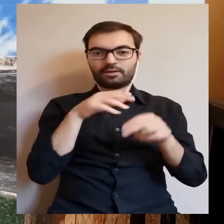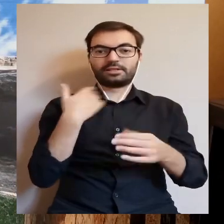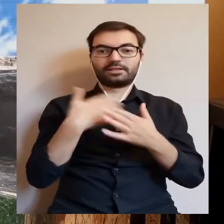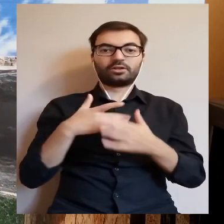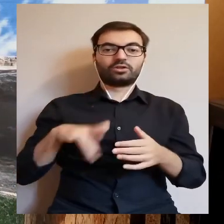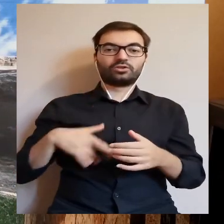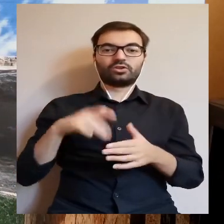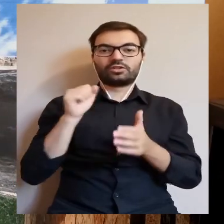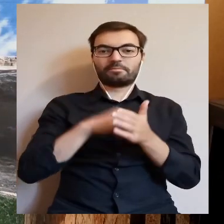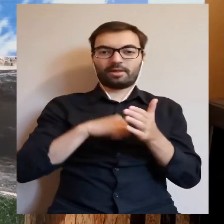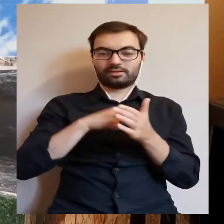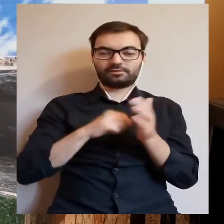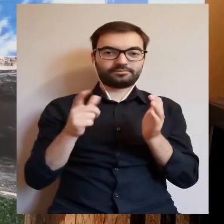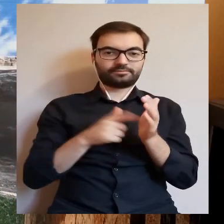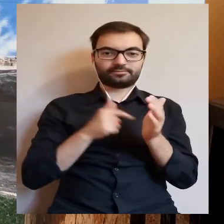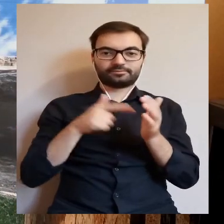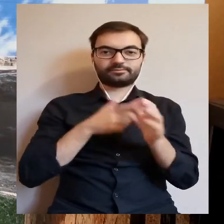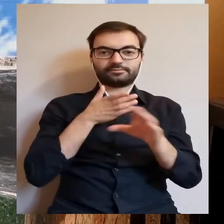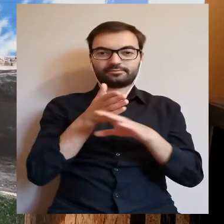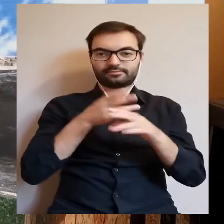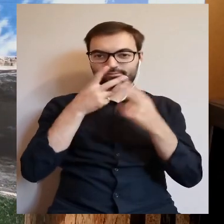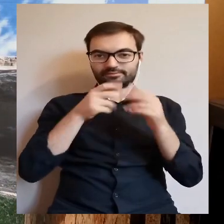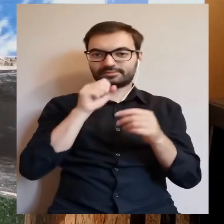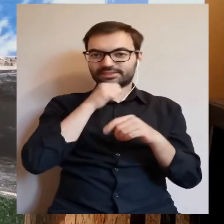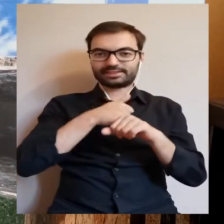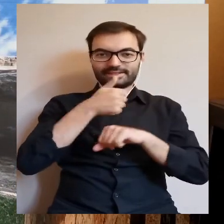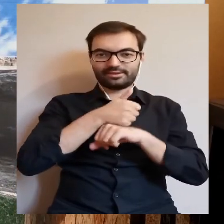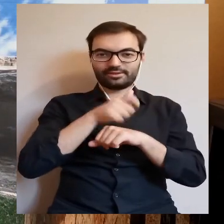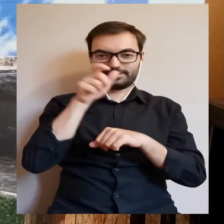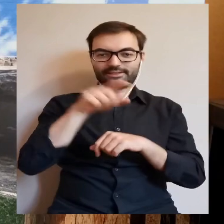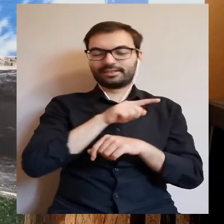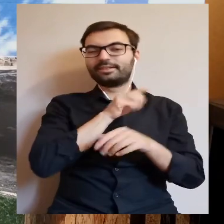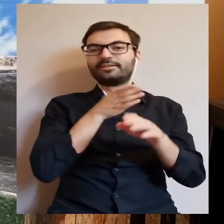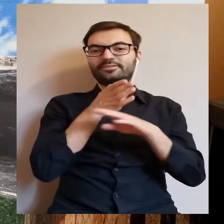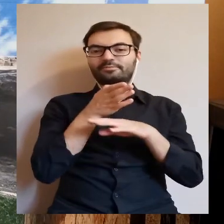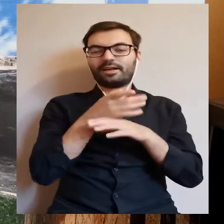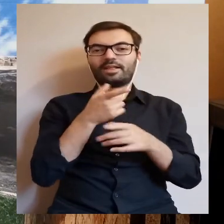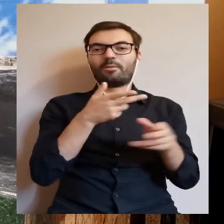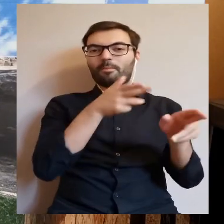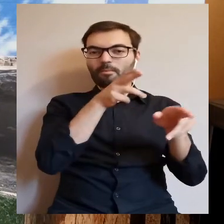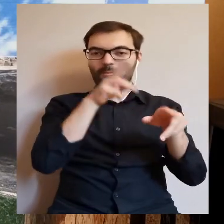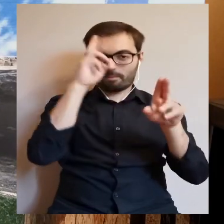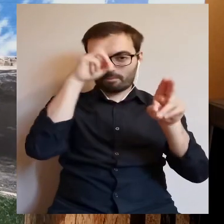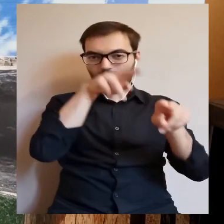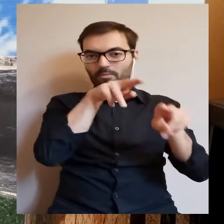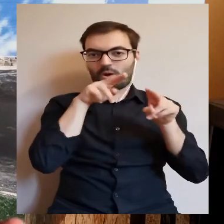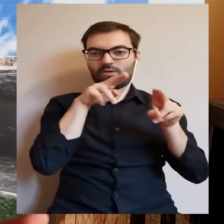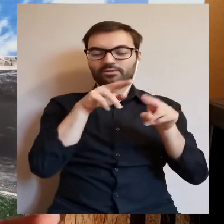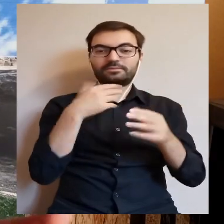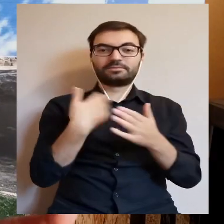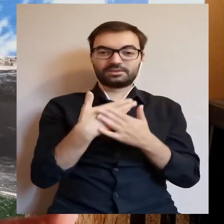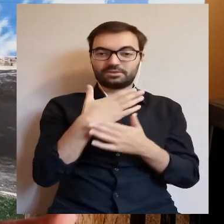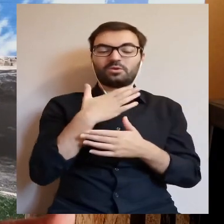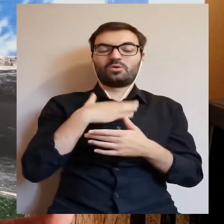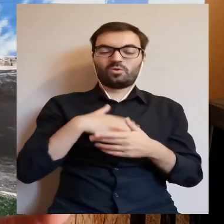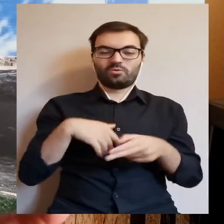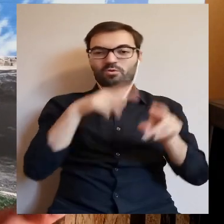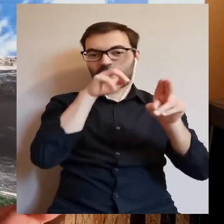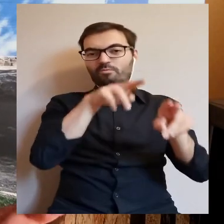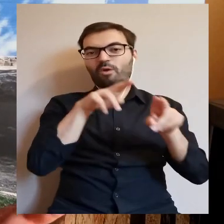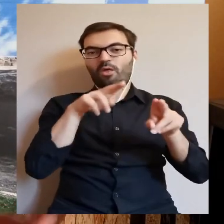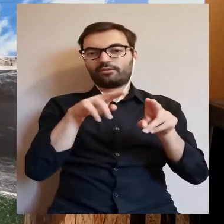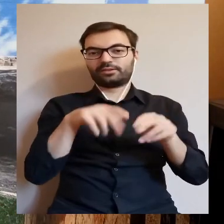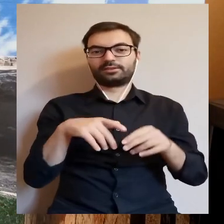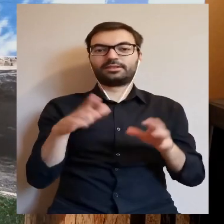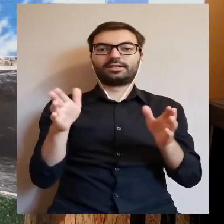księże Mazowiecki często zaglądał do swojego starosty, wyruszając z grodu na polowania, bo polować bardzo lubił.